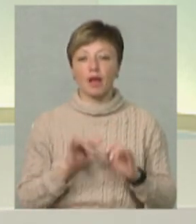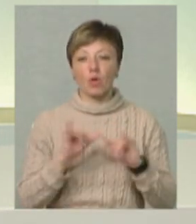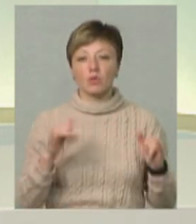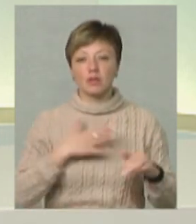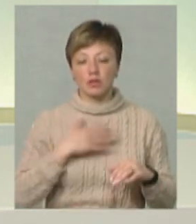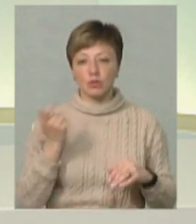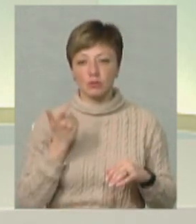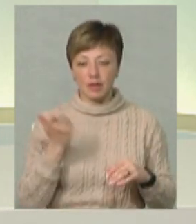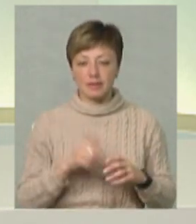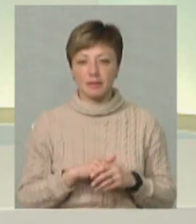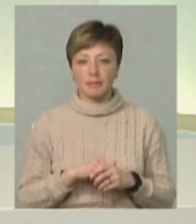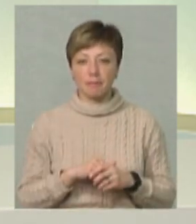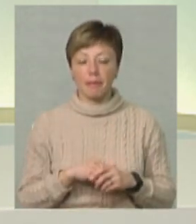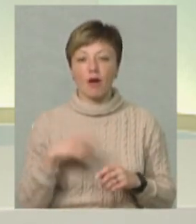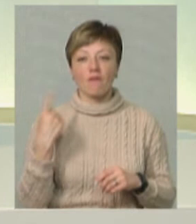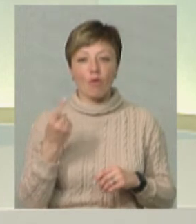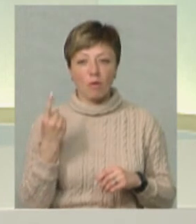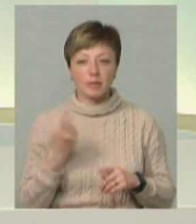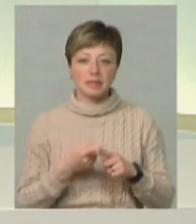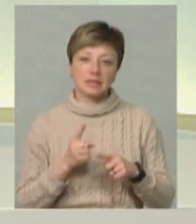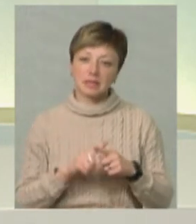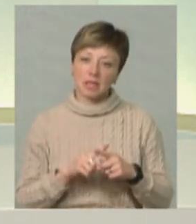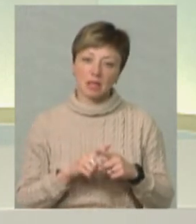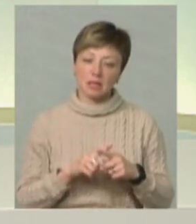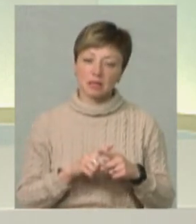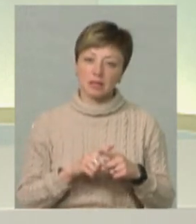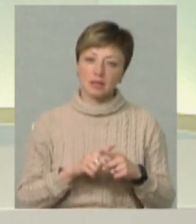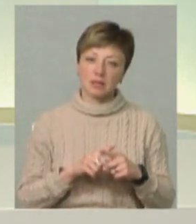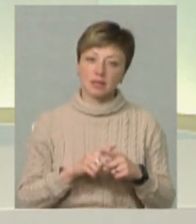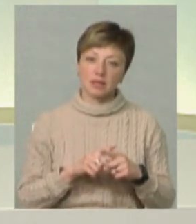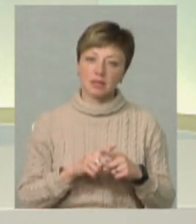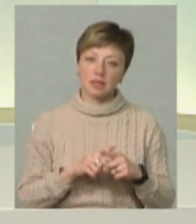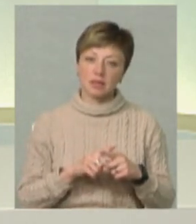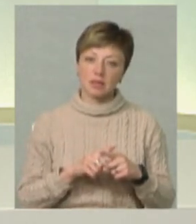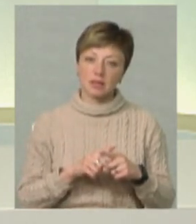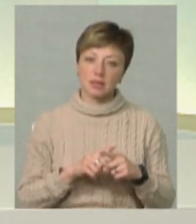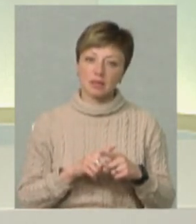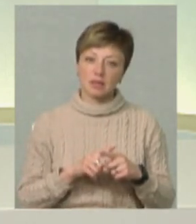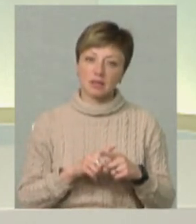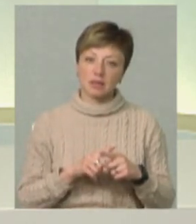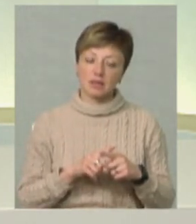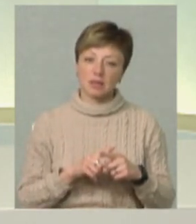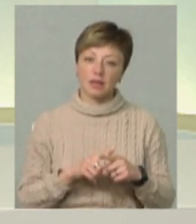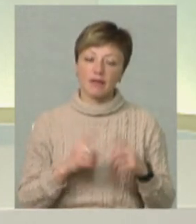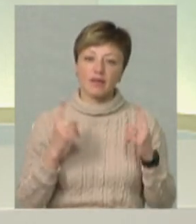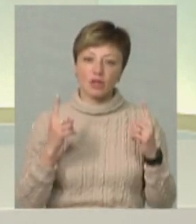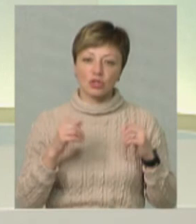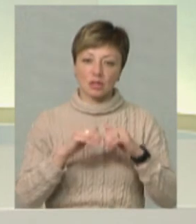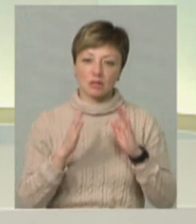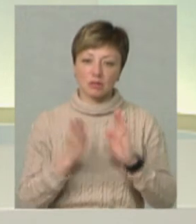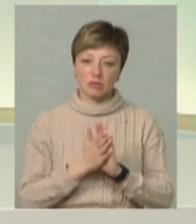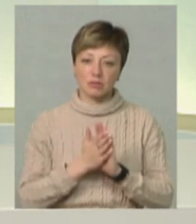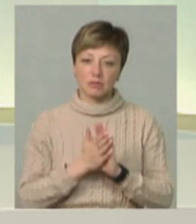нашого лісового господарства в області. Це абсолютно, знаєте, величезна така